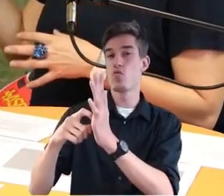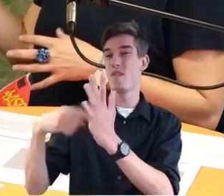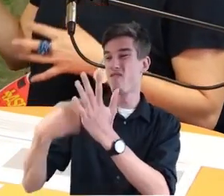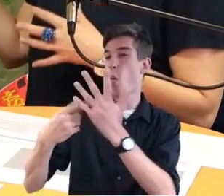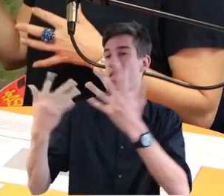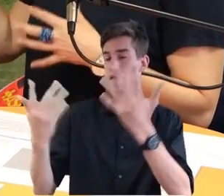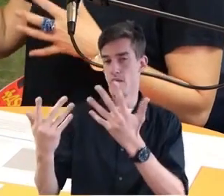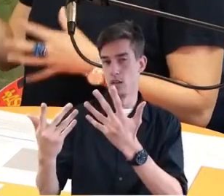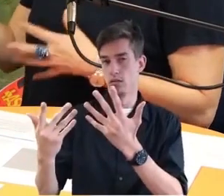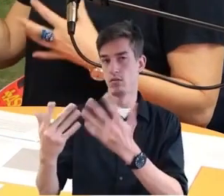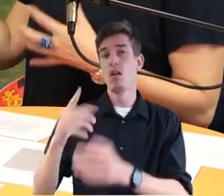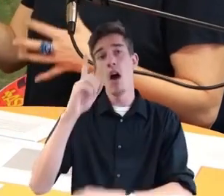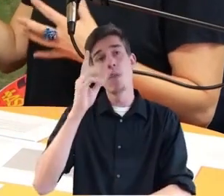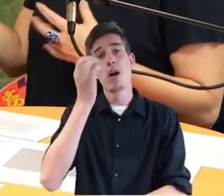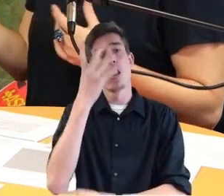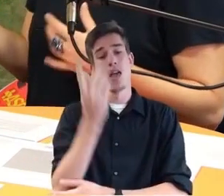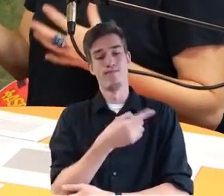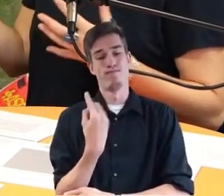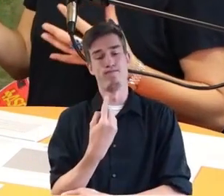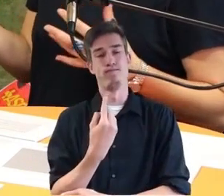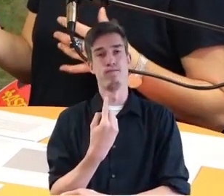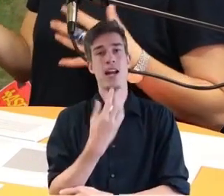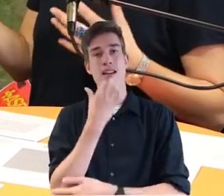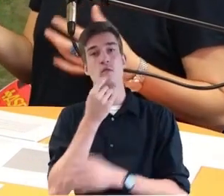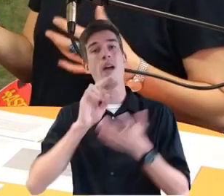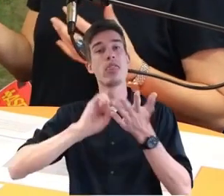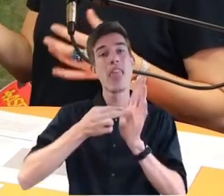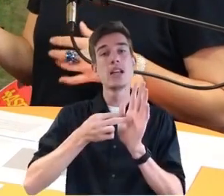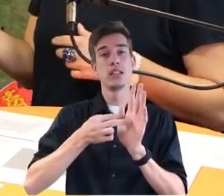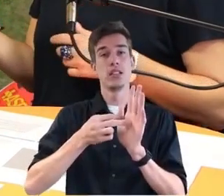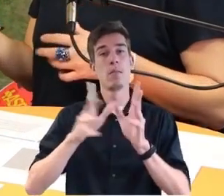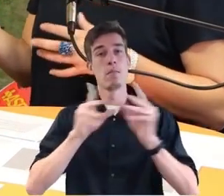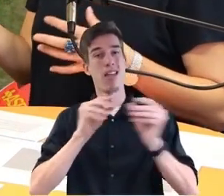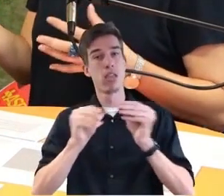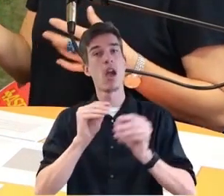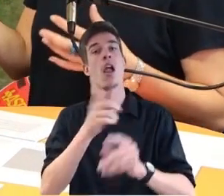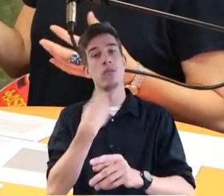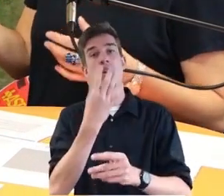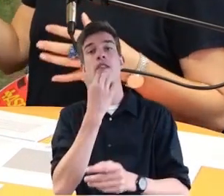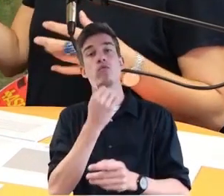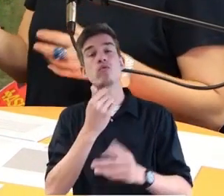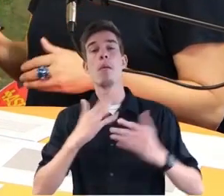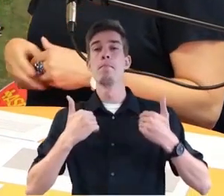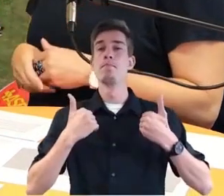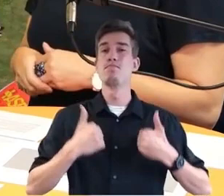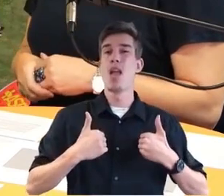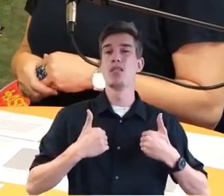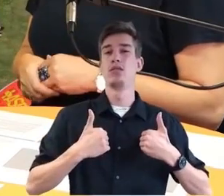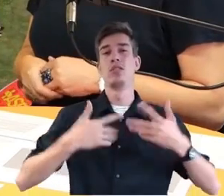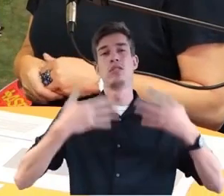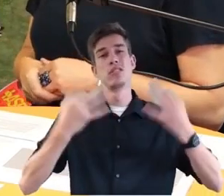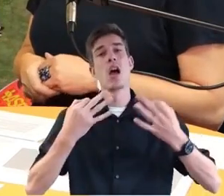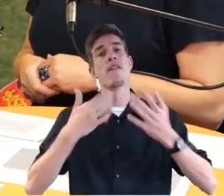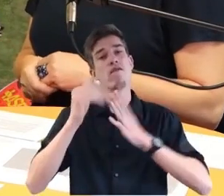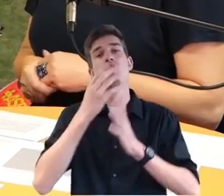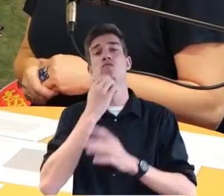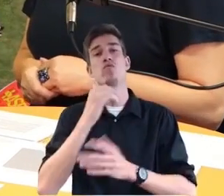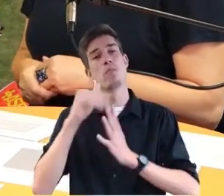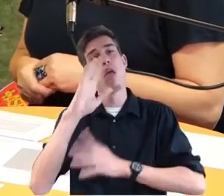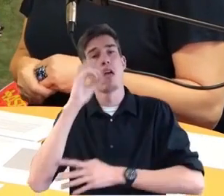wir wollen auch unsere technischen und menschlichen Verknüpfungen testen.